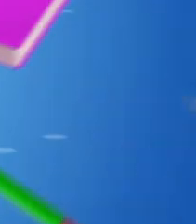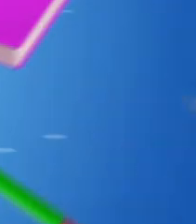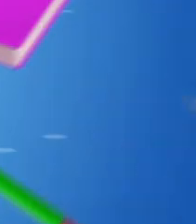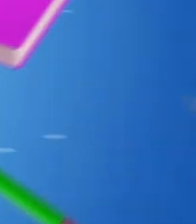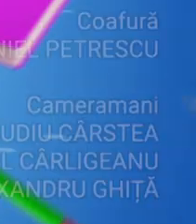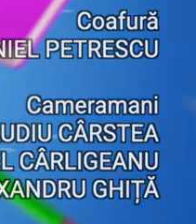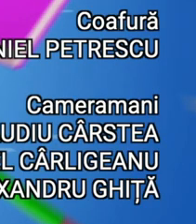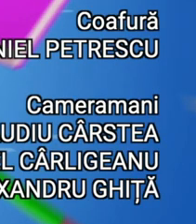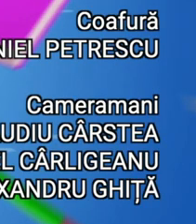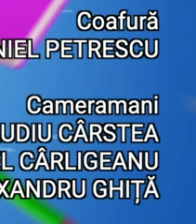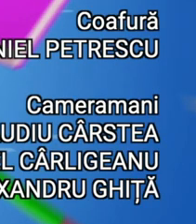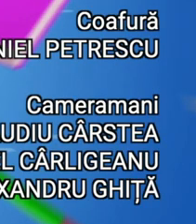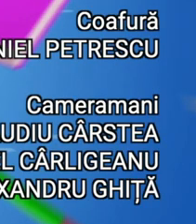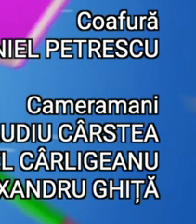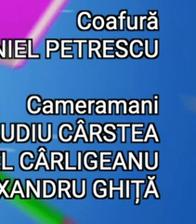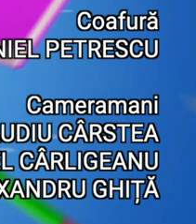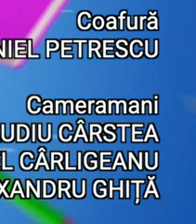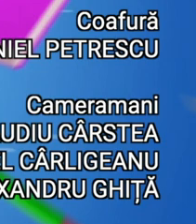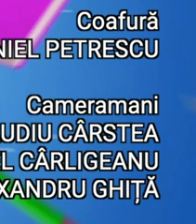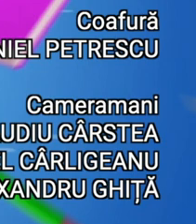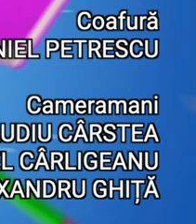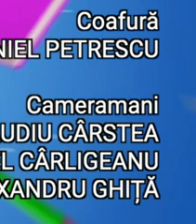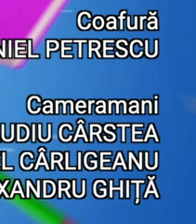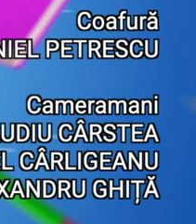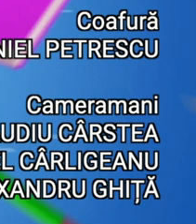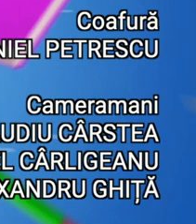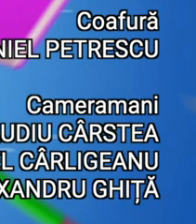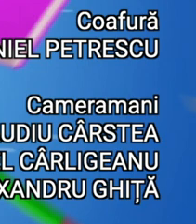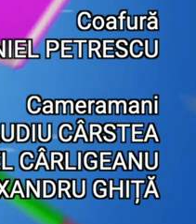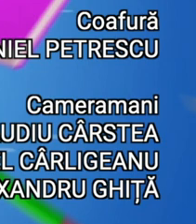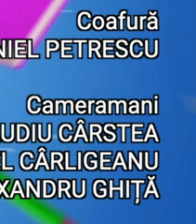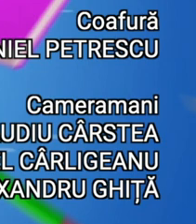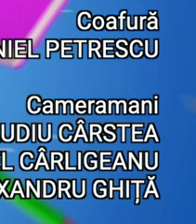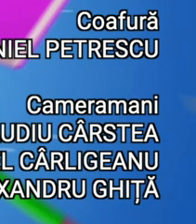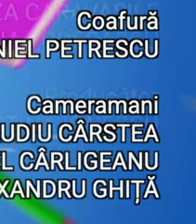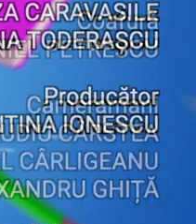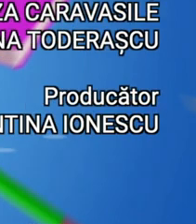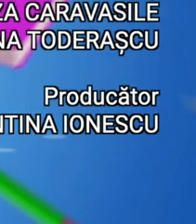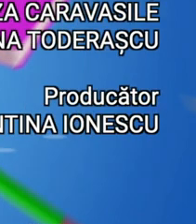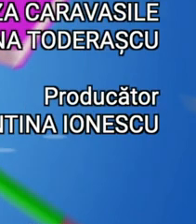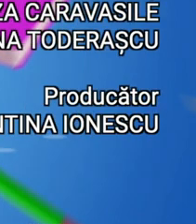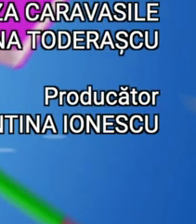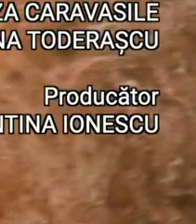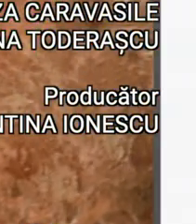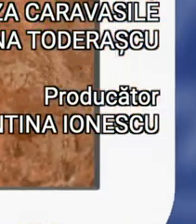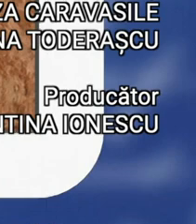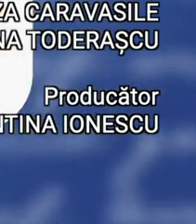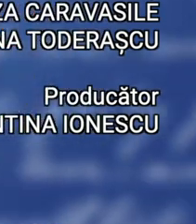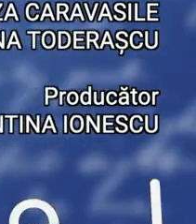żenieri!